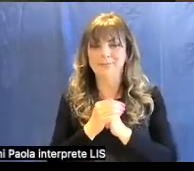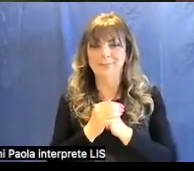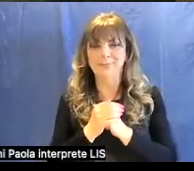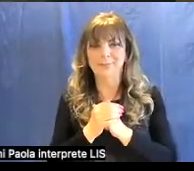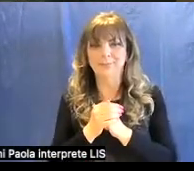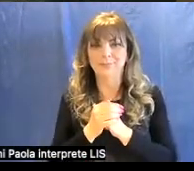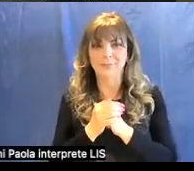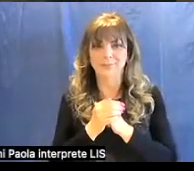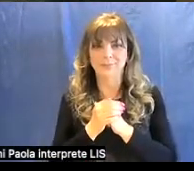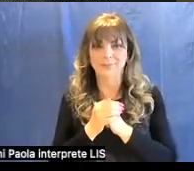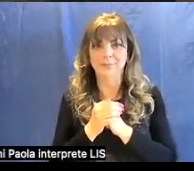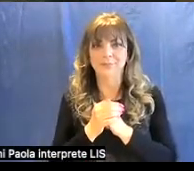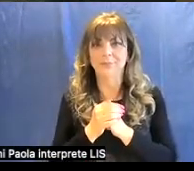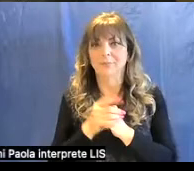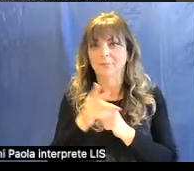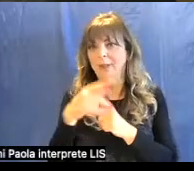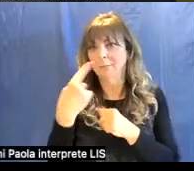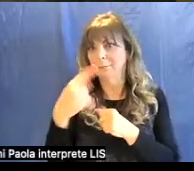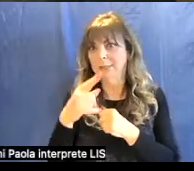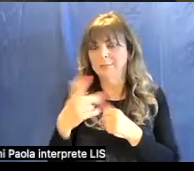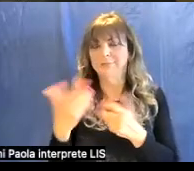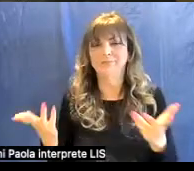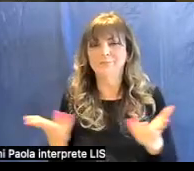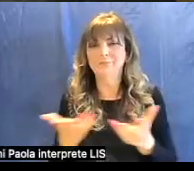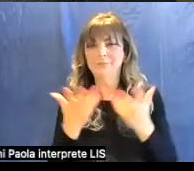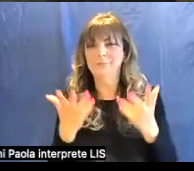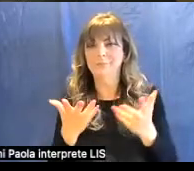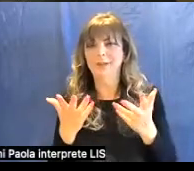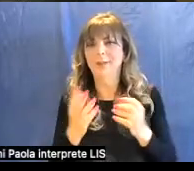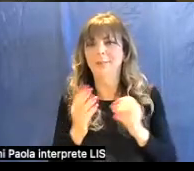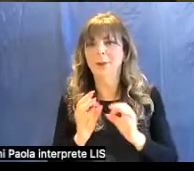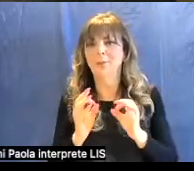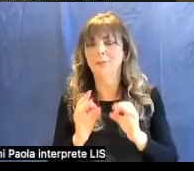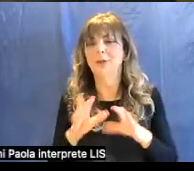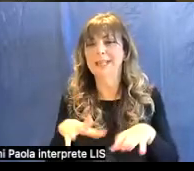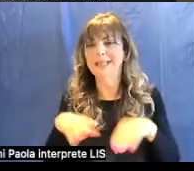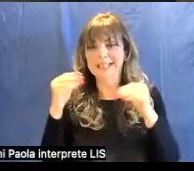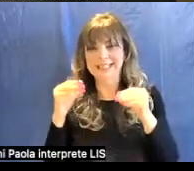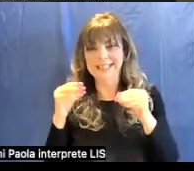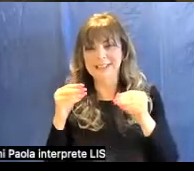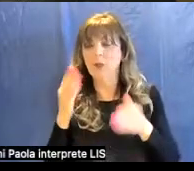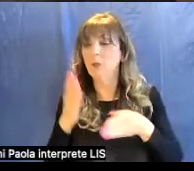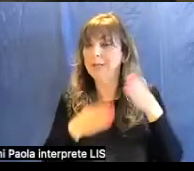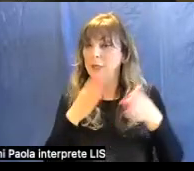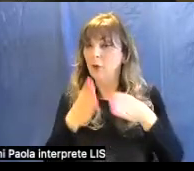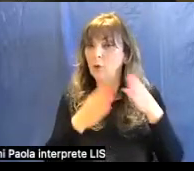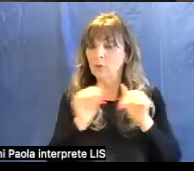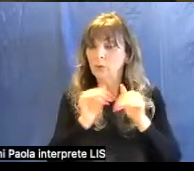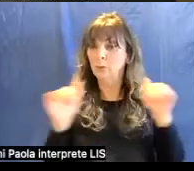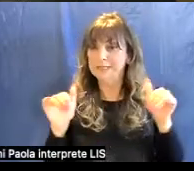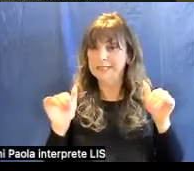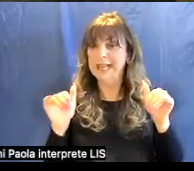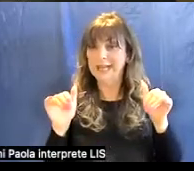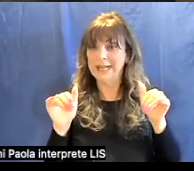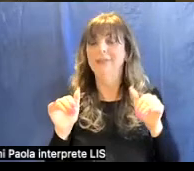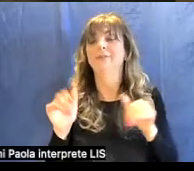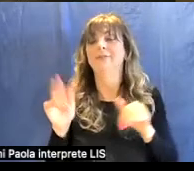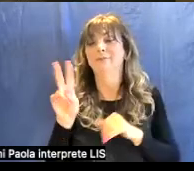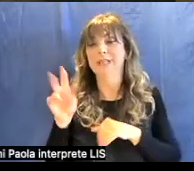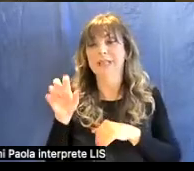ecco, quest'opera diciamo ha sancito l'inizio del percorso museale della villa